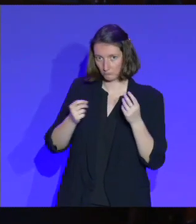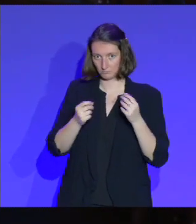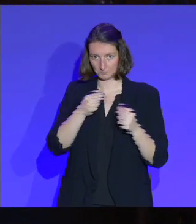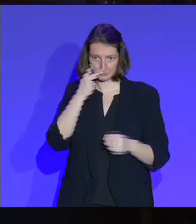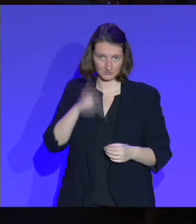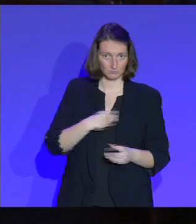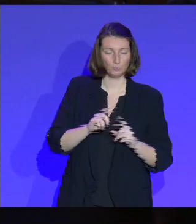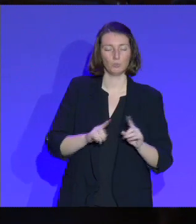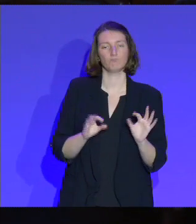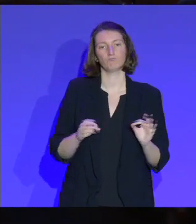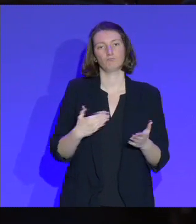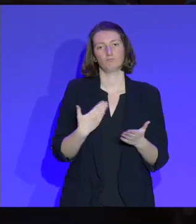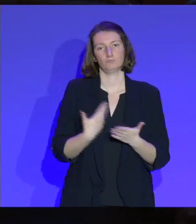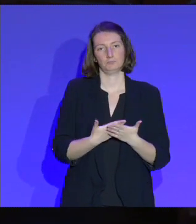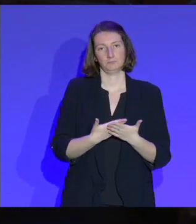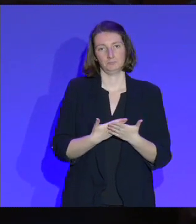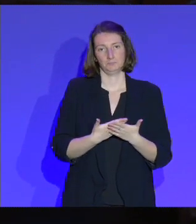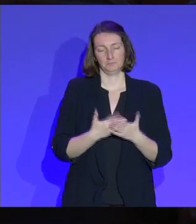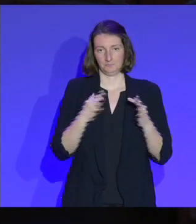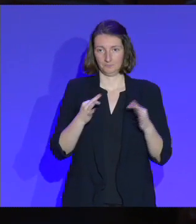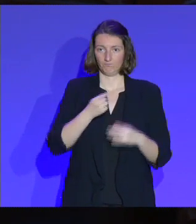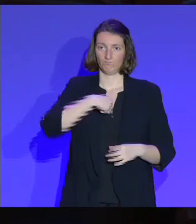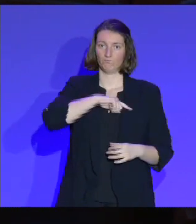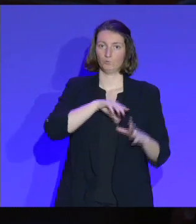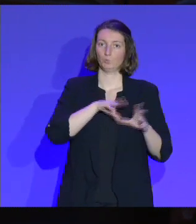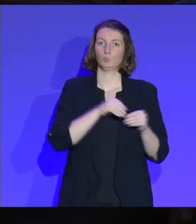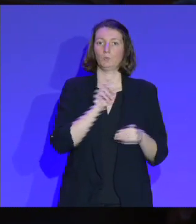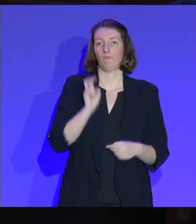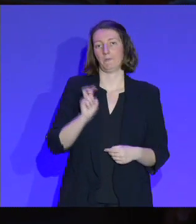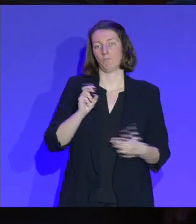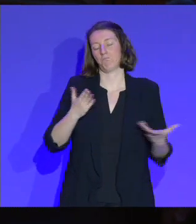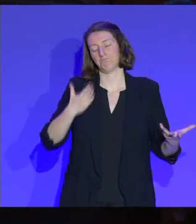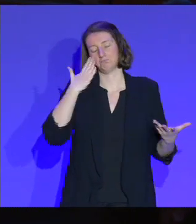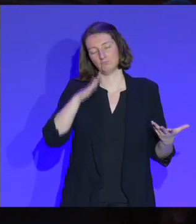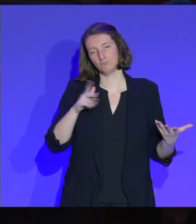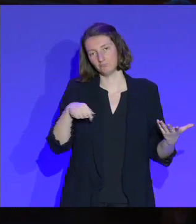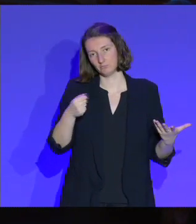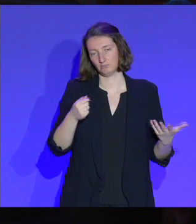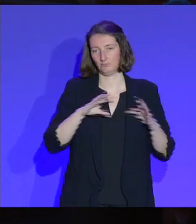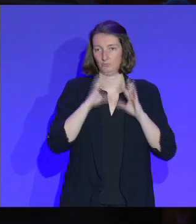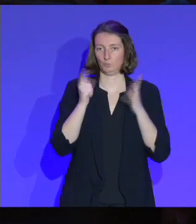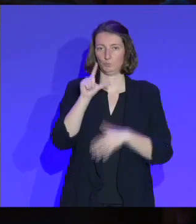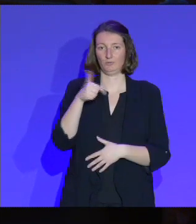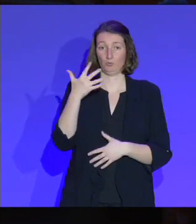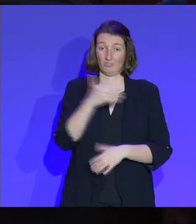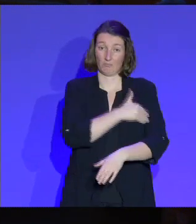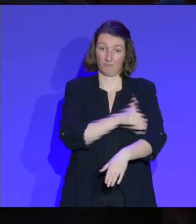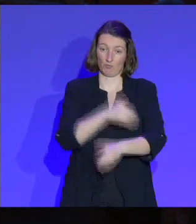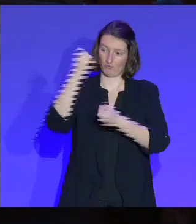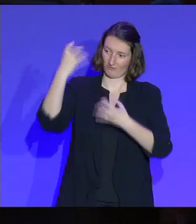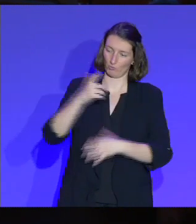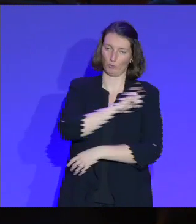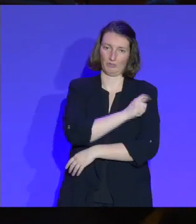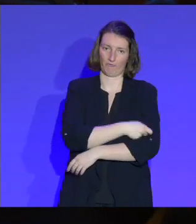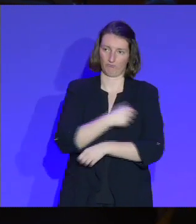-là, pas de doute pour les écologistes, vous ne serez pas surpris. On a 2,5 d'événements sportifs dans notre pays.